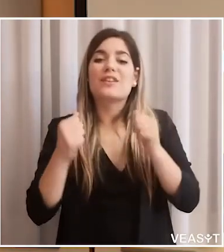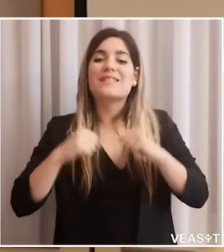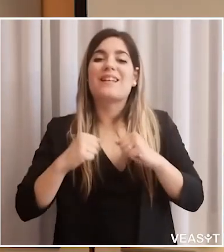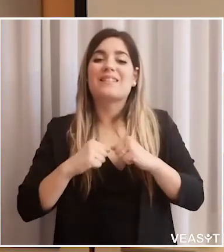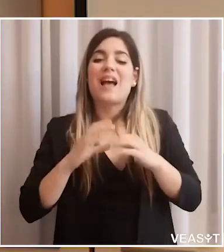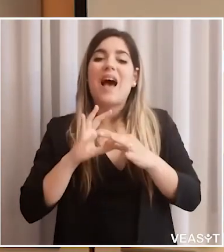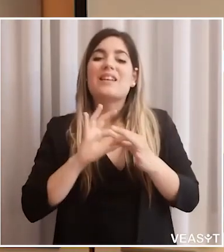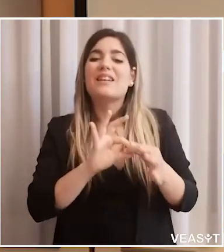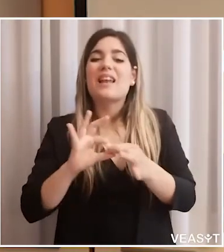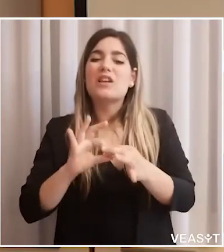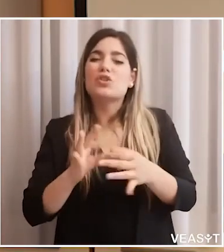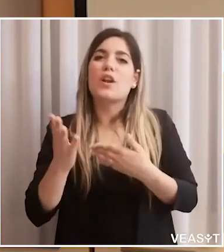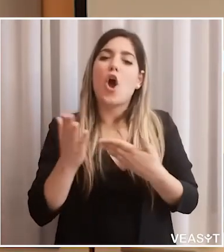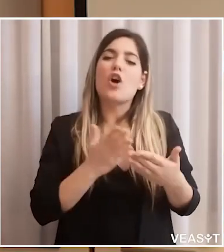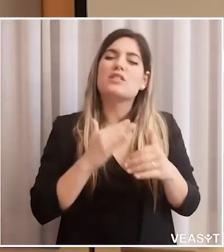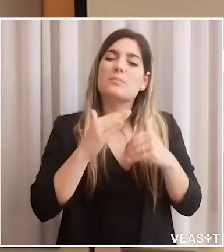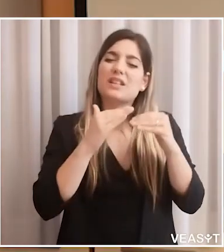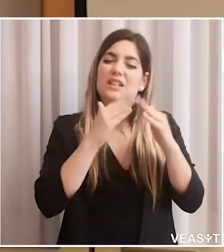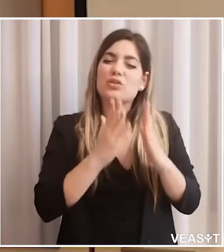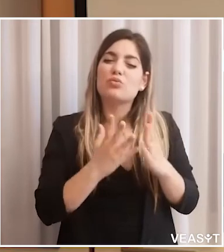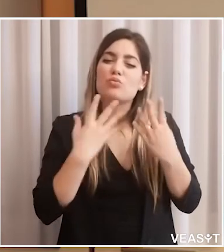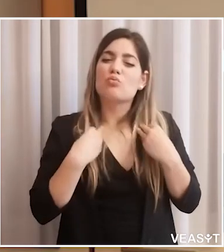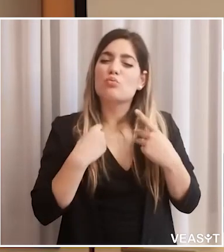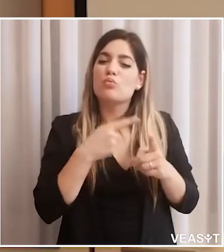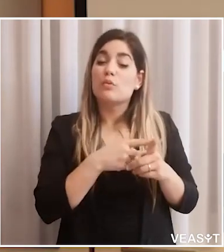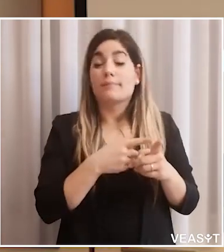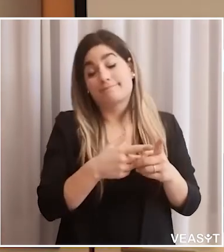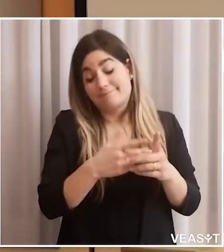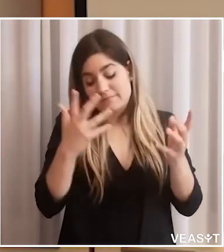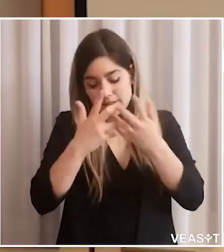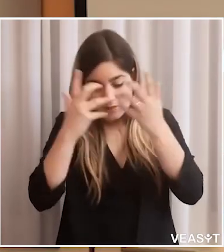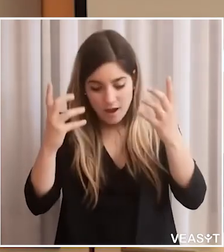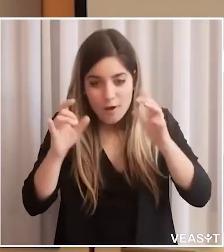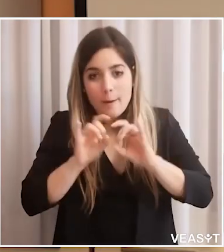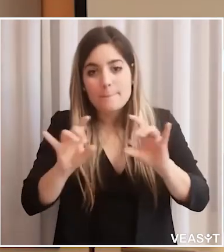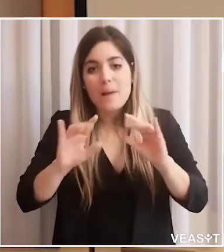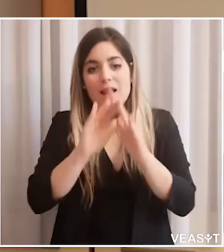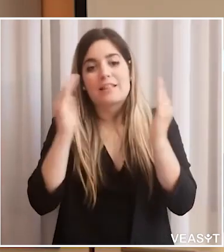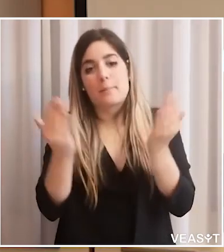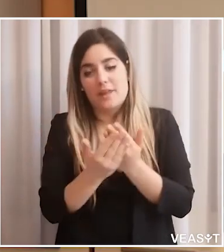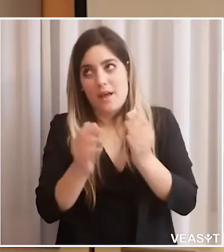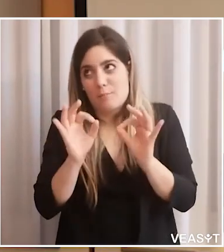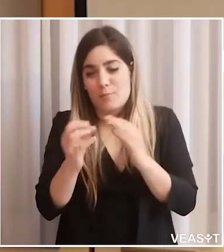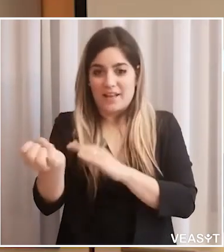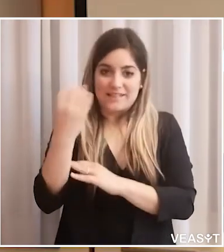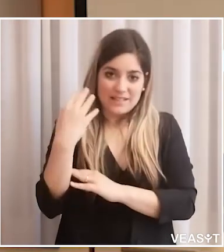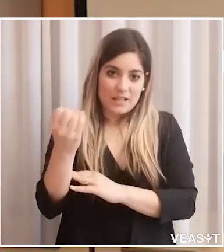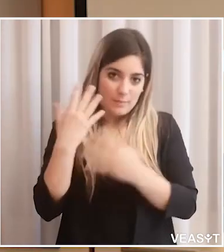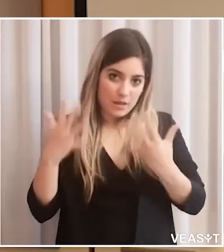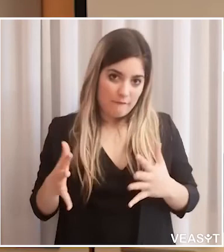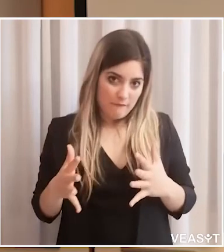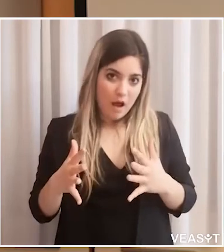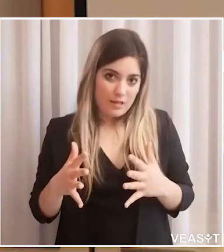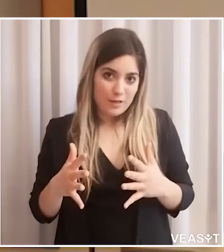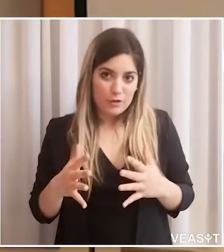Ancora, lezione per il futuro, cambiamenti nella gestione sanitaria degli anziani ospiti in struttura. Credo